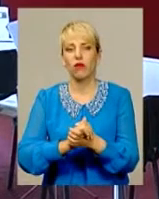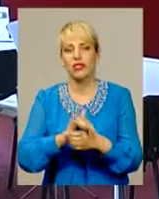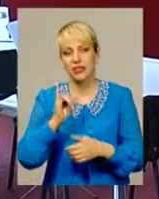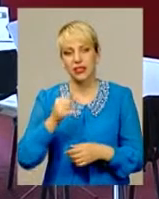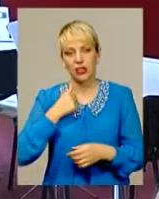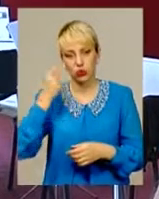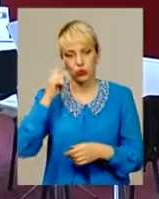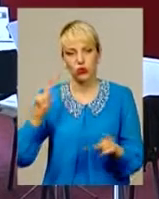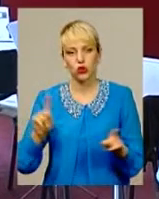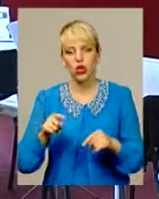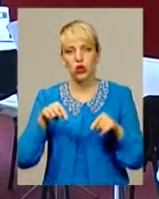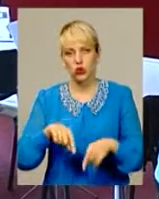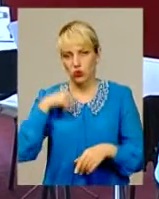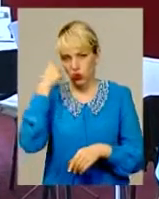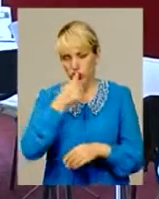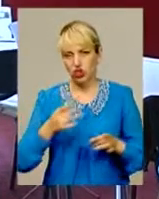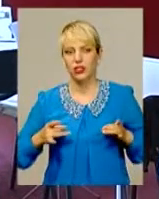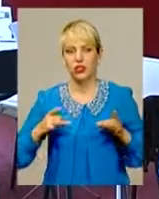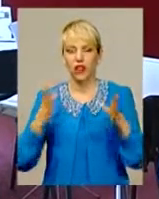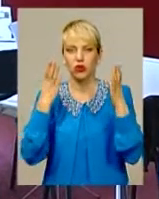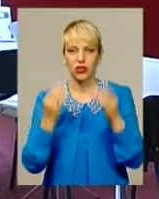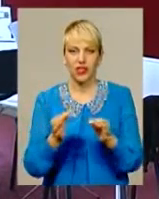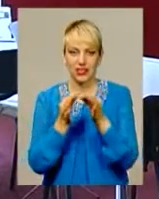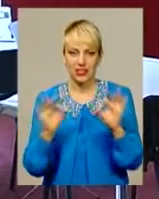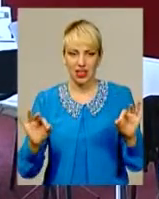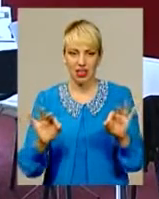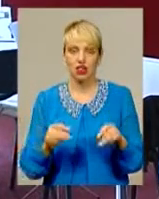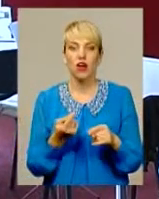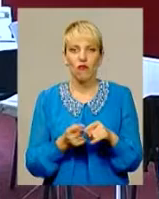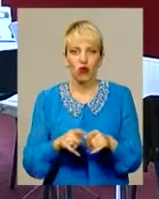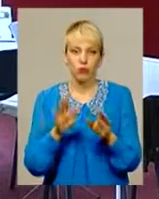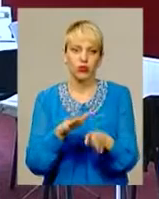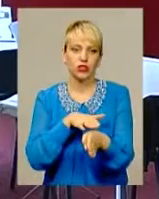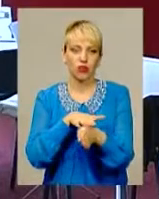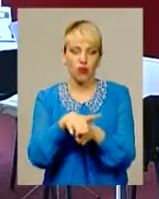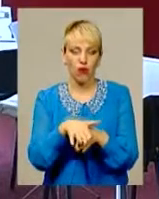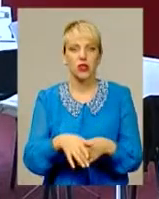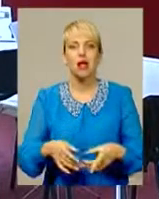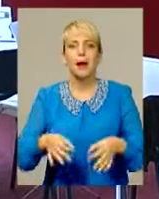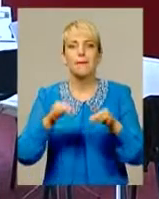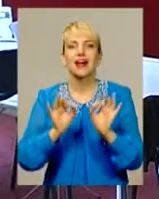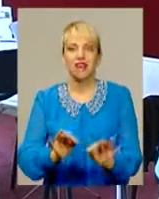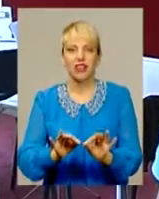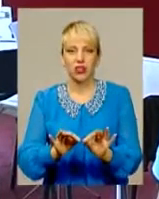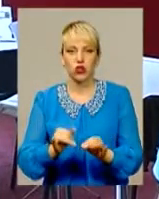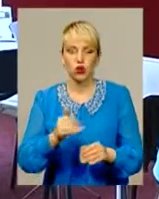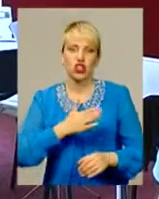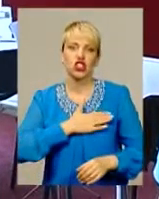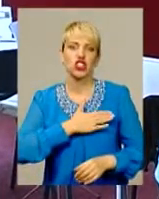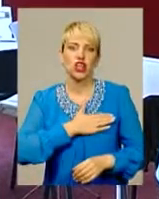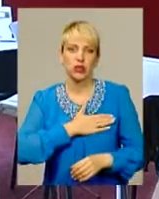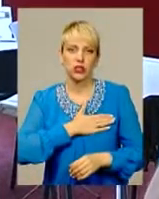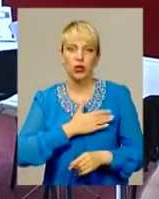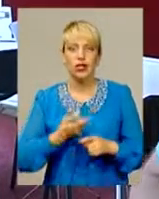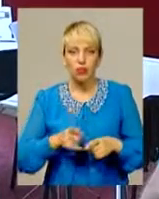думаю, що цьогорічне свято Дня Незалежності, воно буде сповнене якраз правдивістю і щирістю. Це